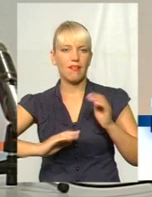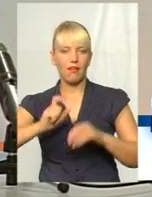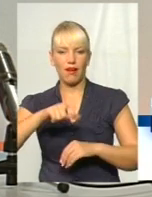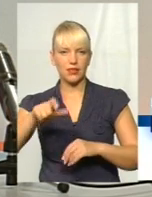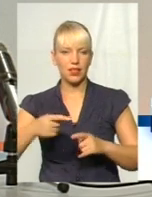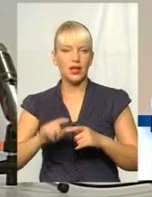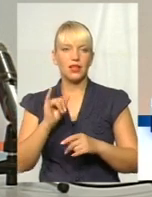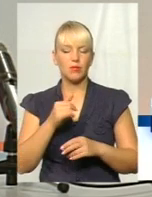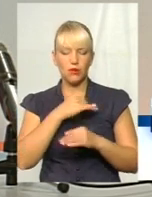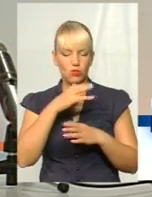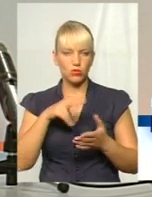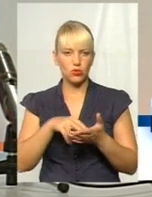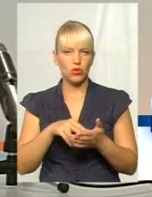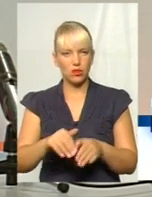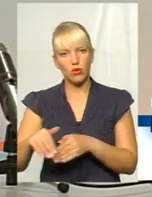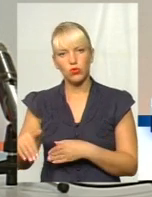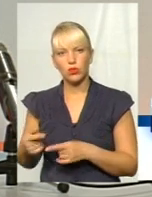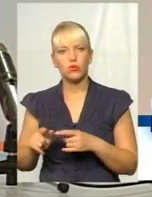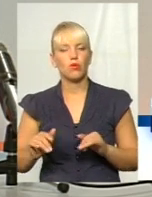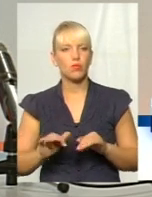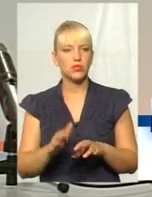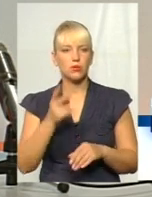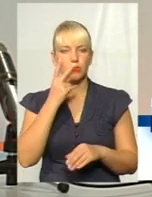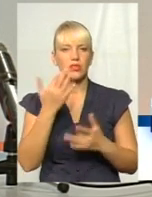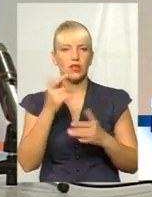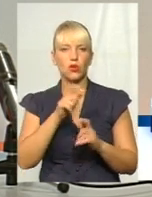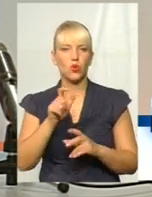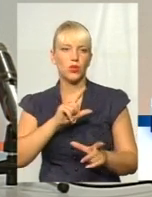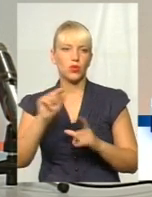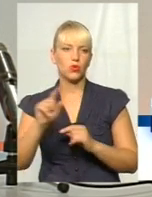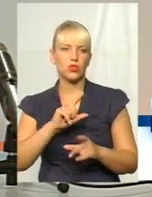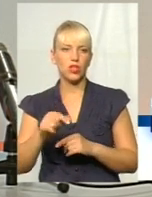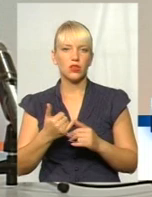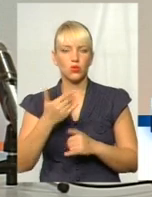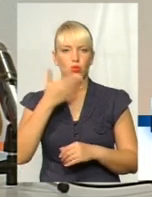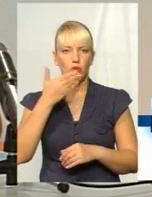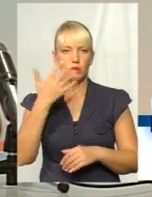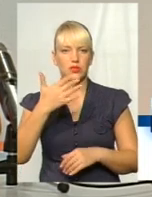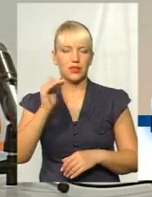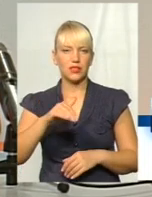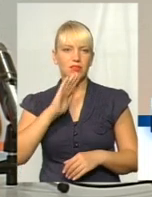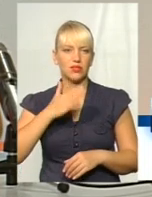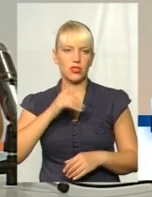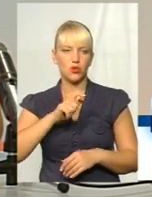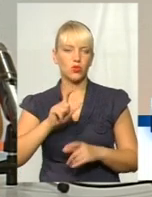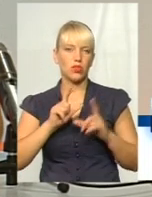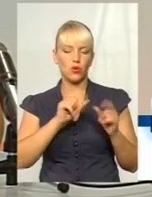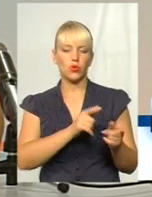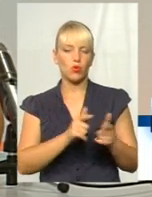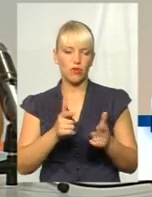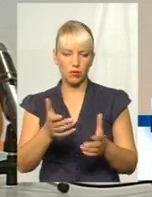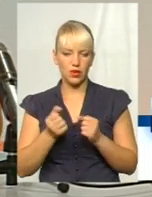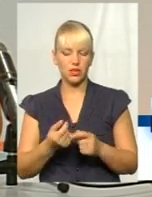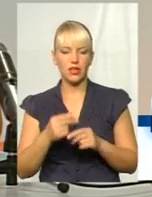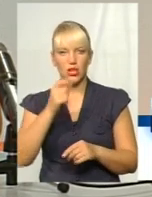можемо стояти осторонь цього процесу. Подивіться, скільки людей сьогодні виїжджає. Сьогодні Угорщина 50 тисяч наших людей готова прийняти, Чехія 200